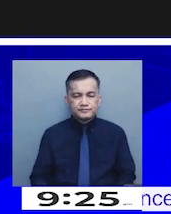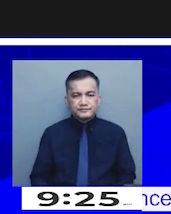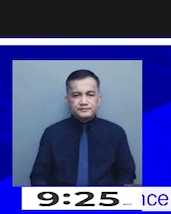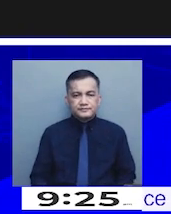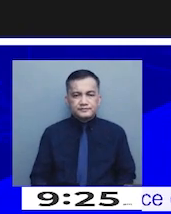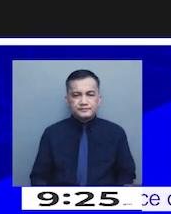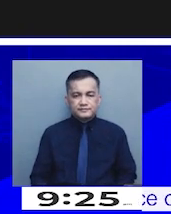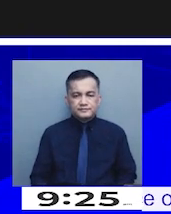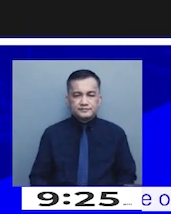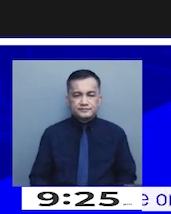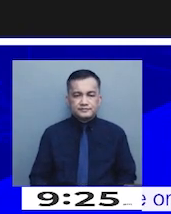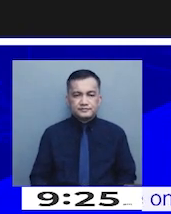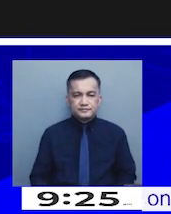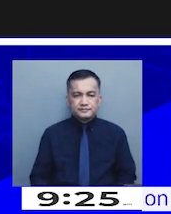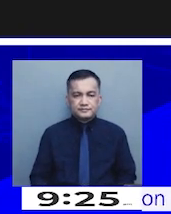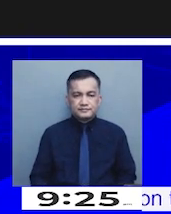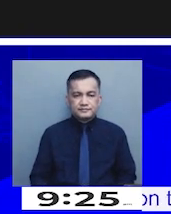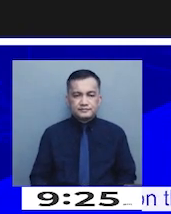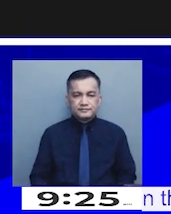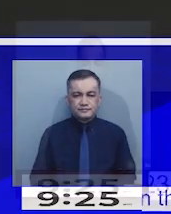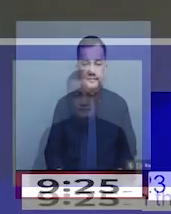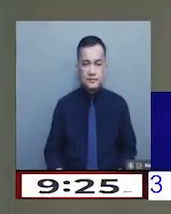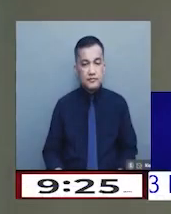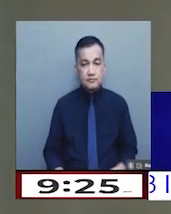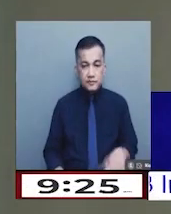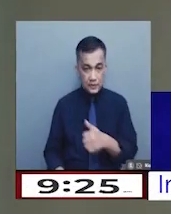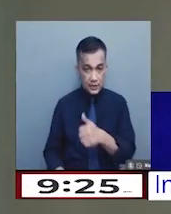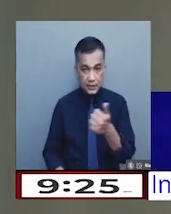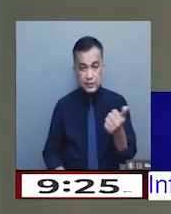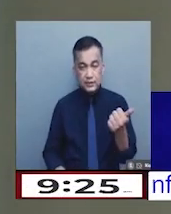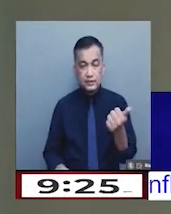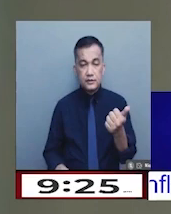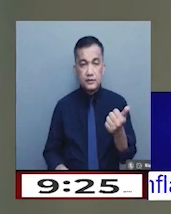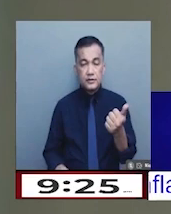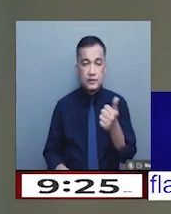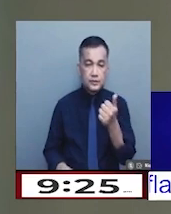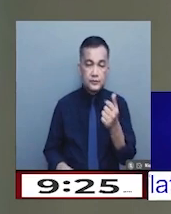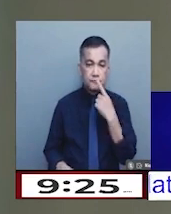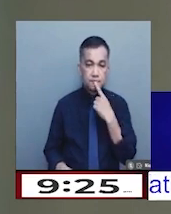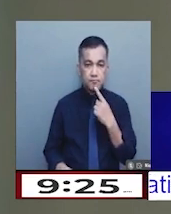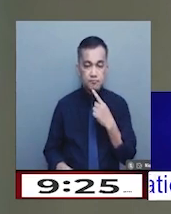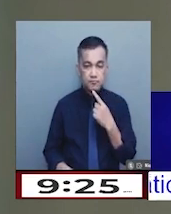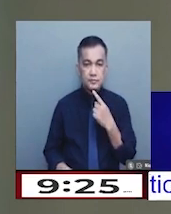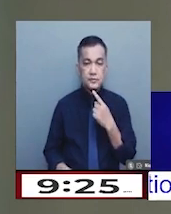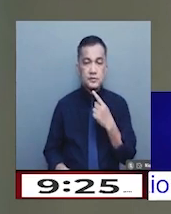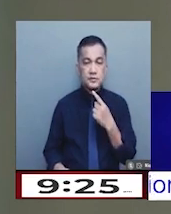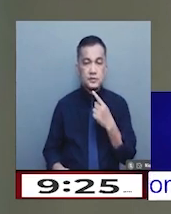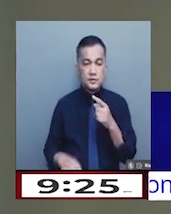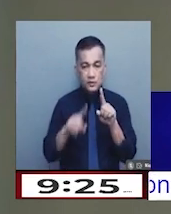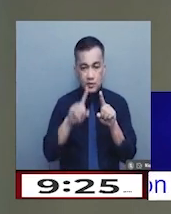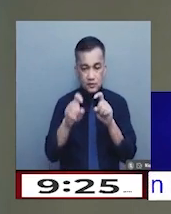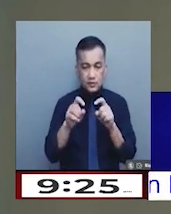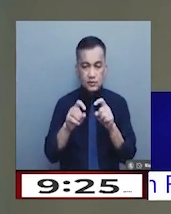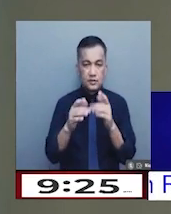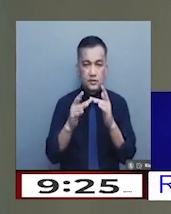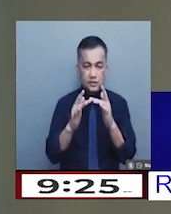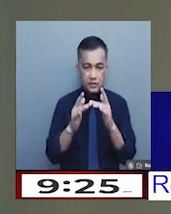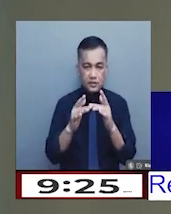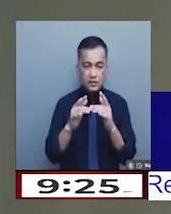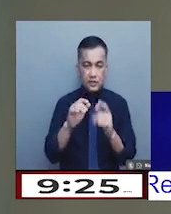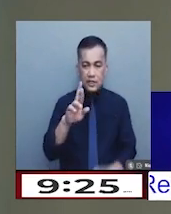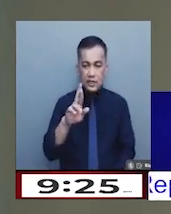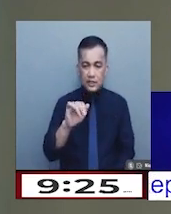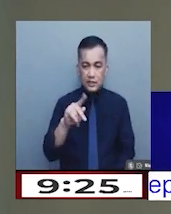We have another question online. We have from Rappler, Lance Yu. Do you see the provisional